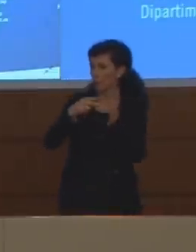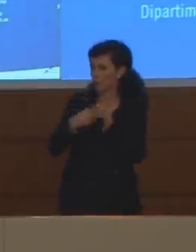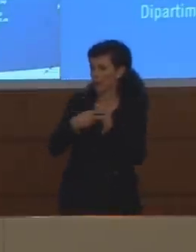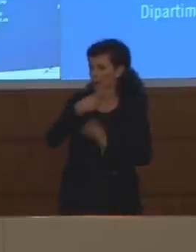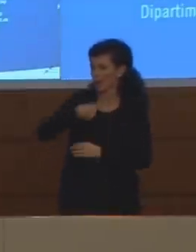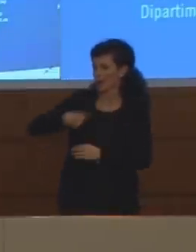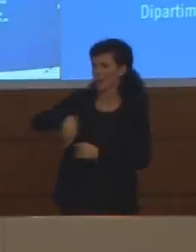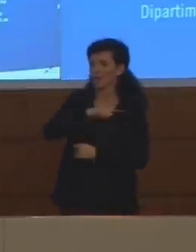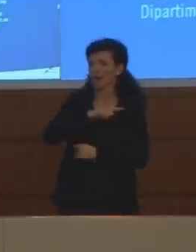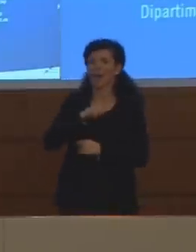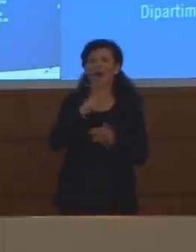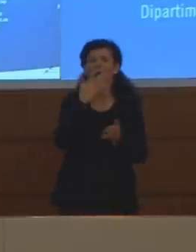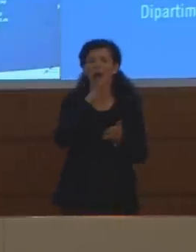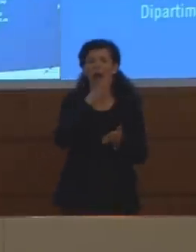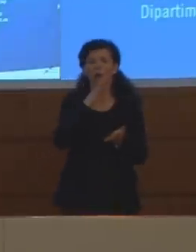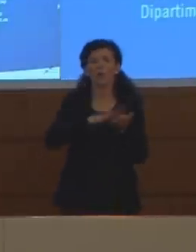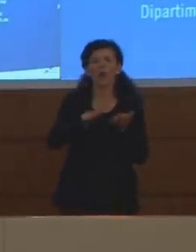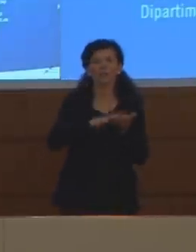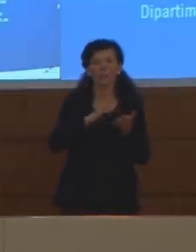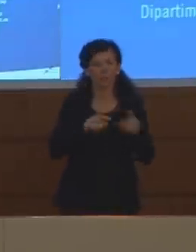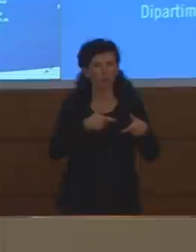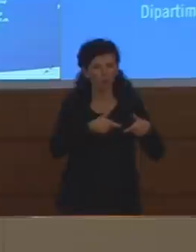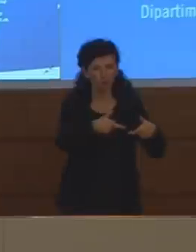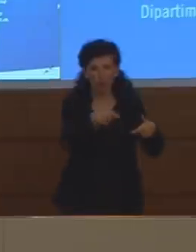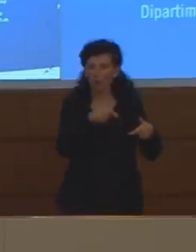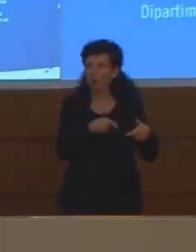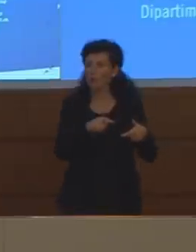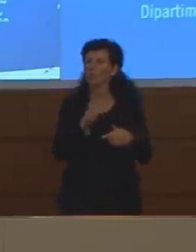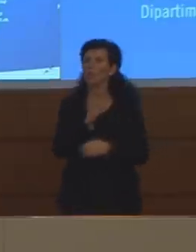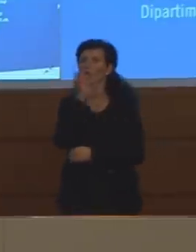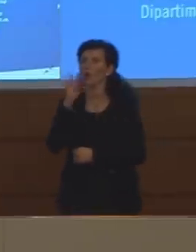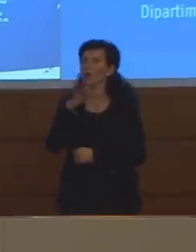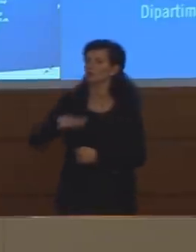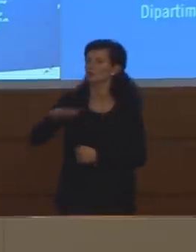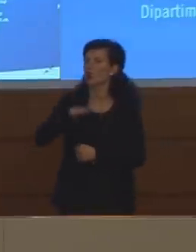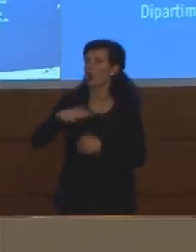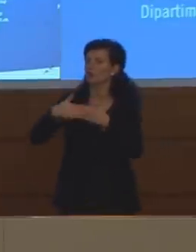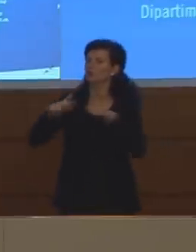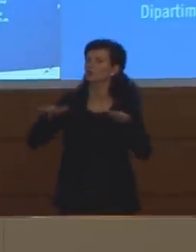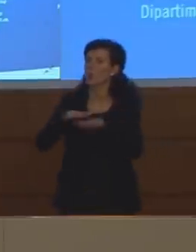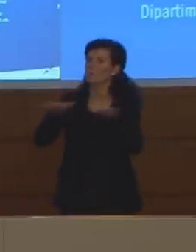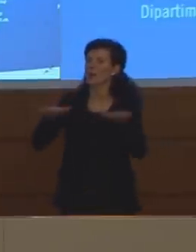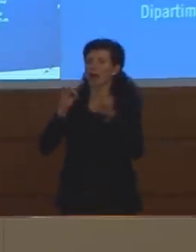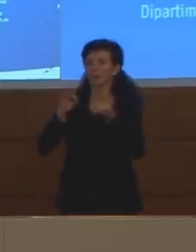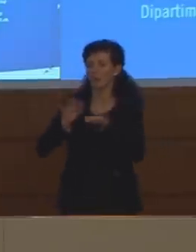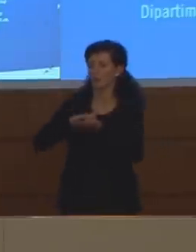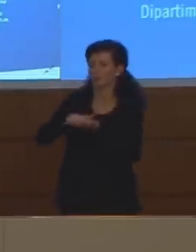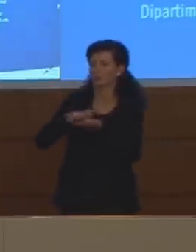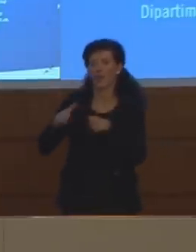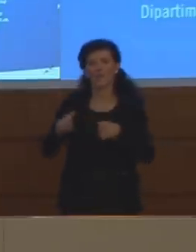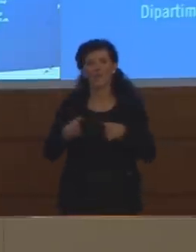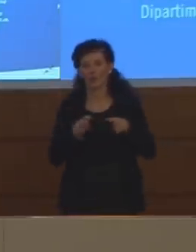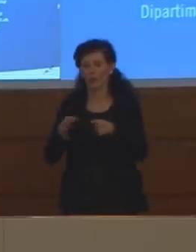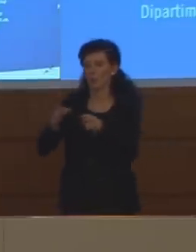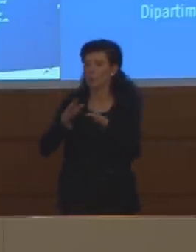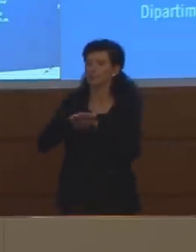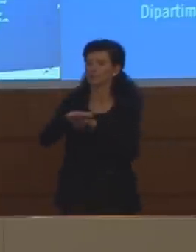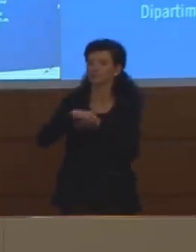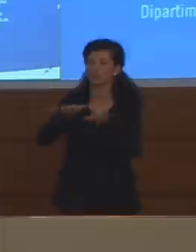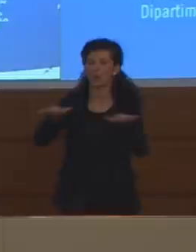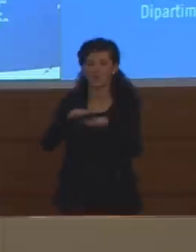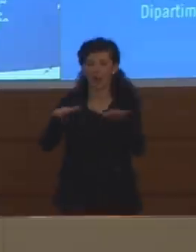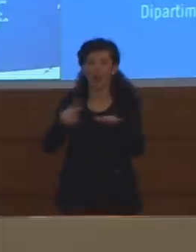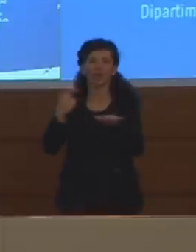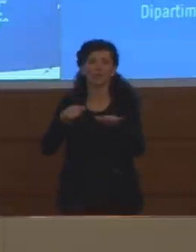rispetto ai depuratori, per le zone, diciamo, a mare, dove sfociano questi fiumi, che praticamente buttano